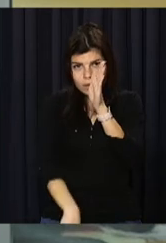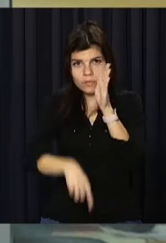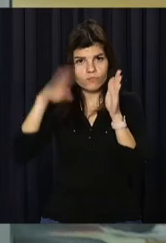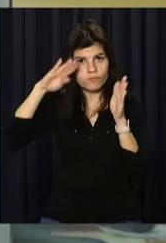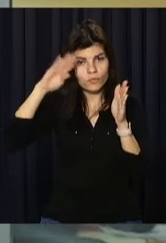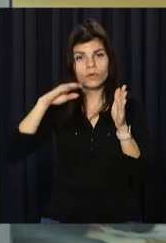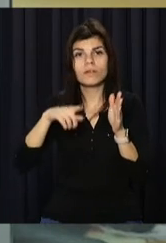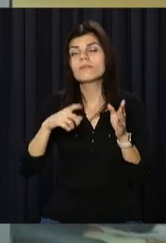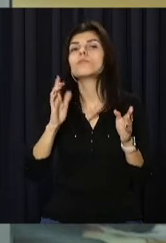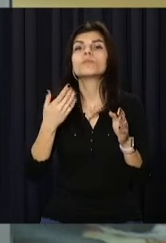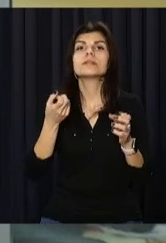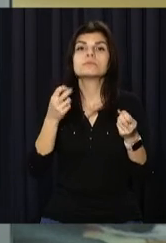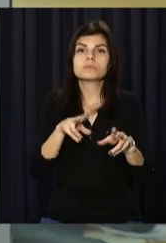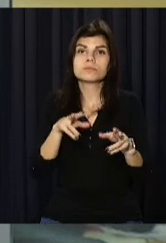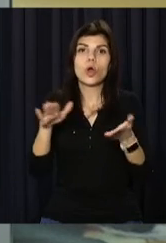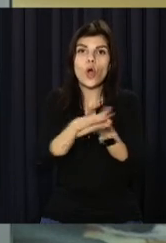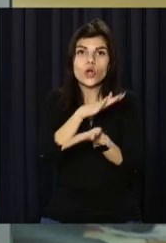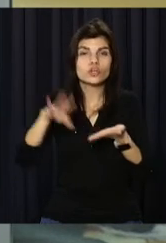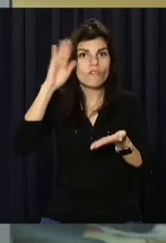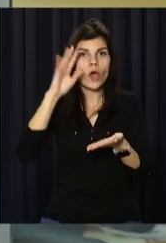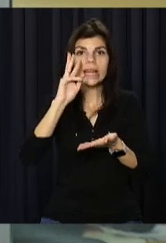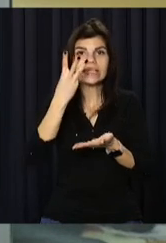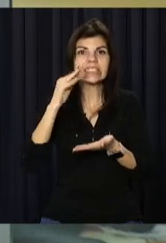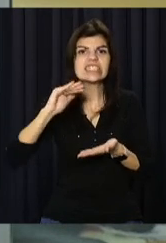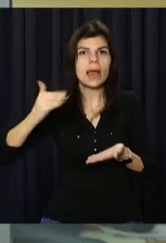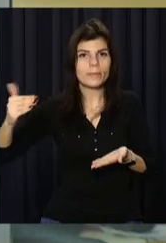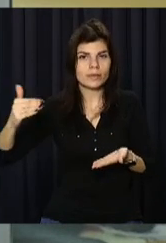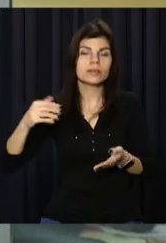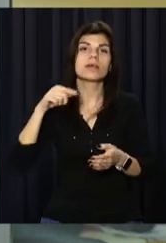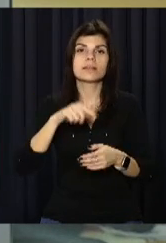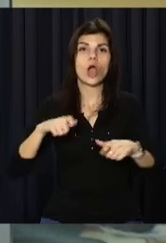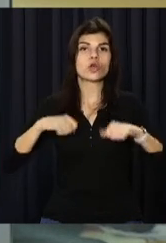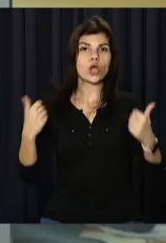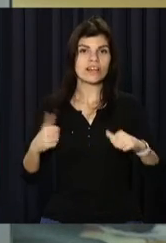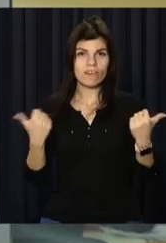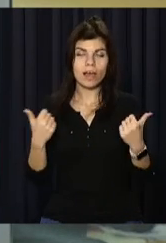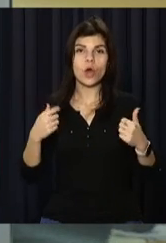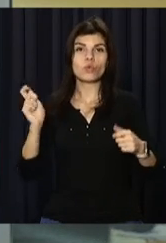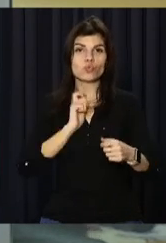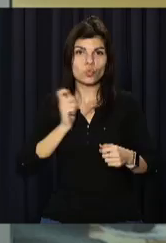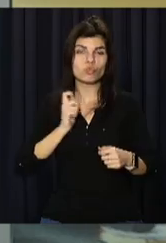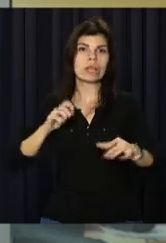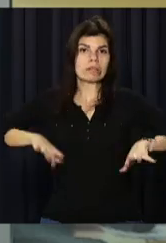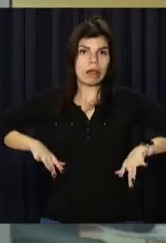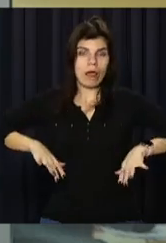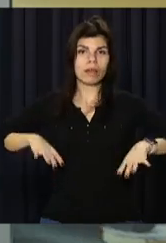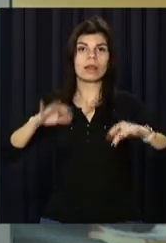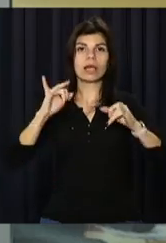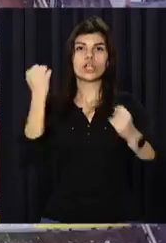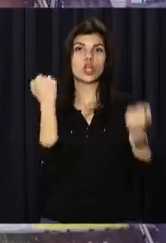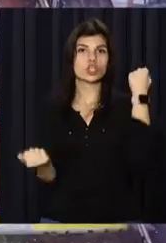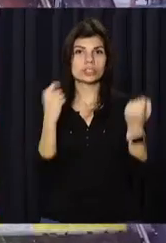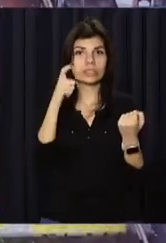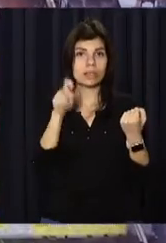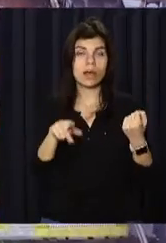сучасну триступеневу систему очищення води, облаштують роздягальні, душові та тренерські. А ще тренажерну залу. Нині